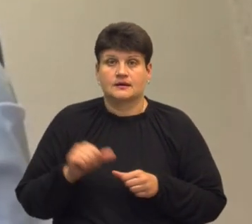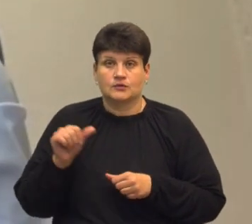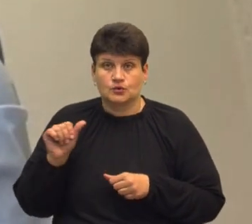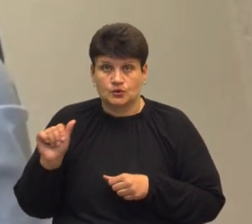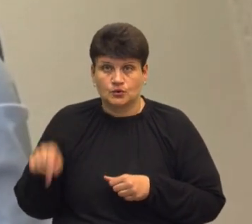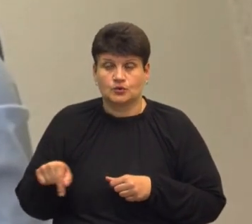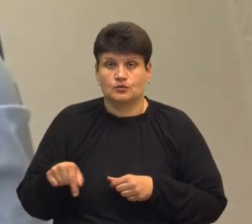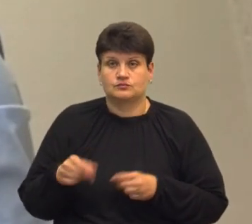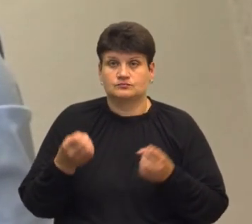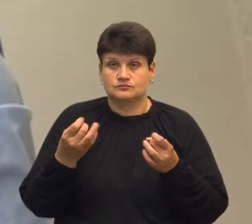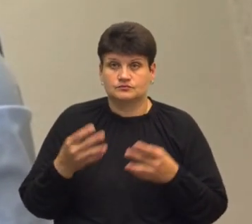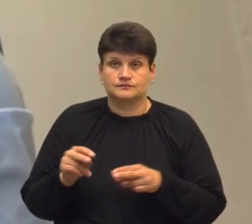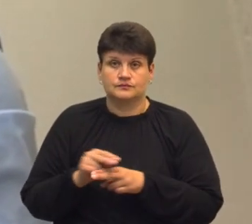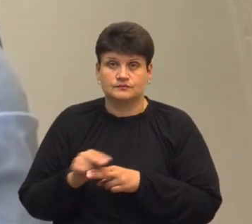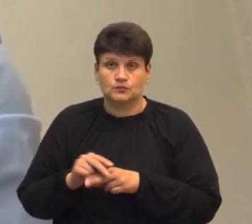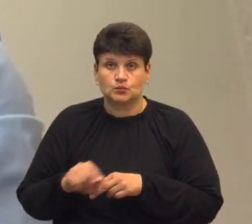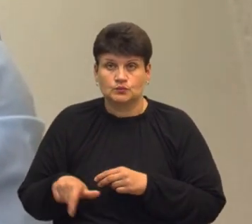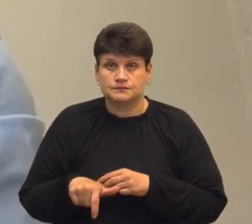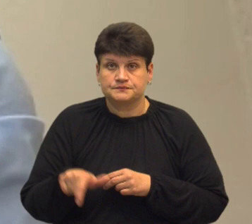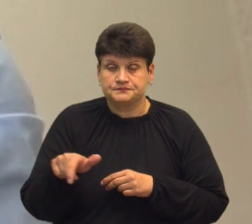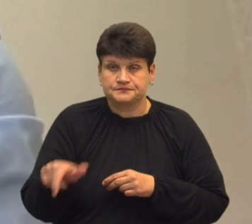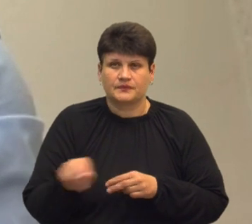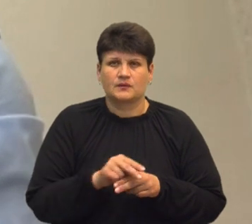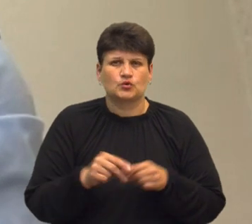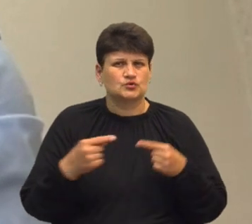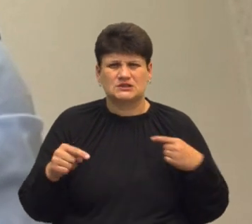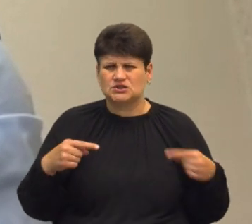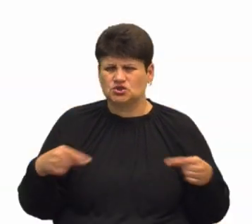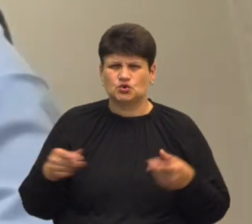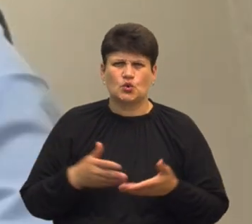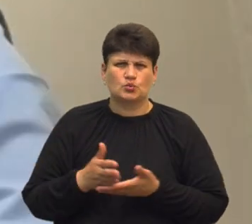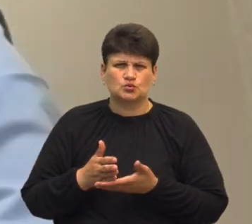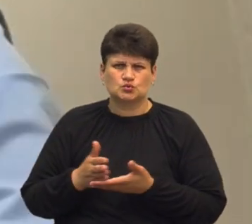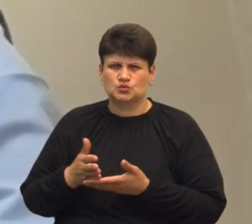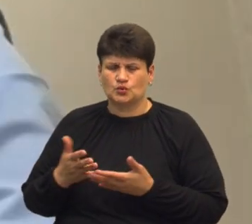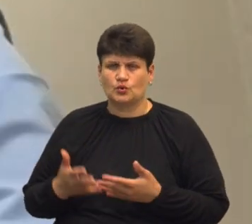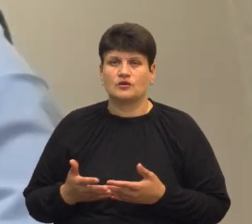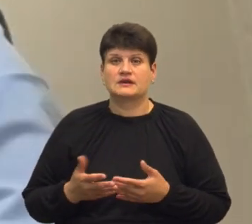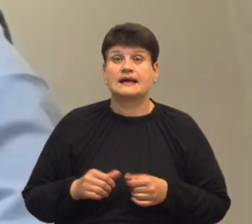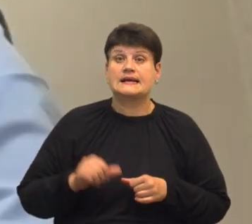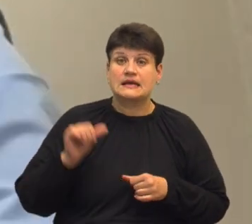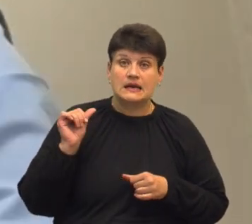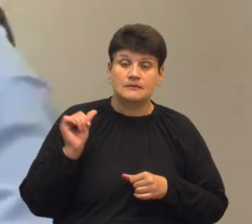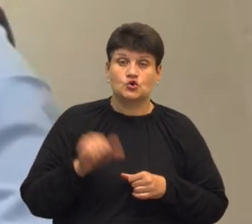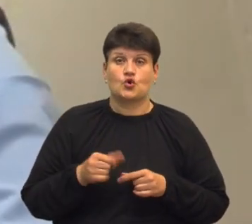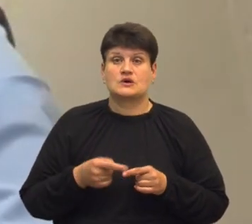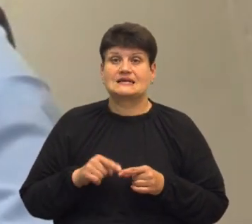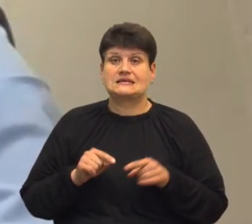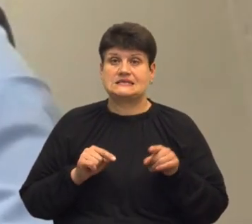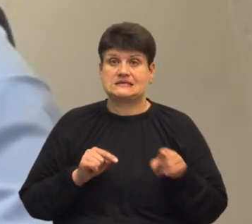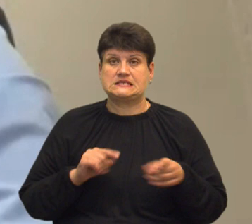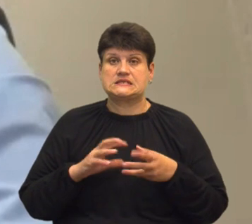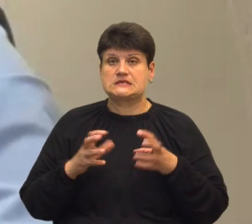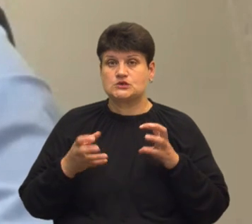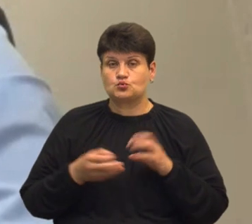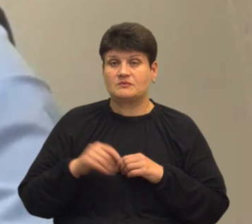поточних ремонтів доріг, ремонту інших та обслуговування інших інфраструктурних. Крім того, такі суми